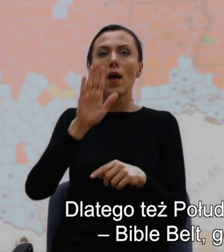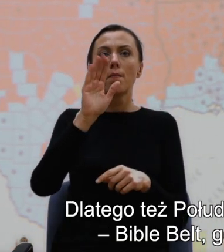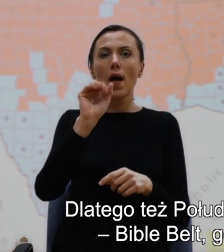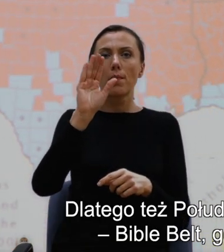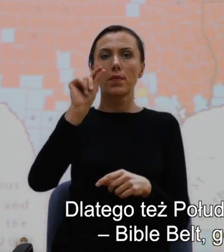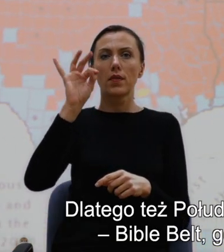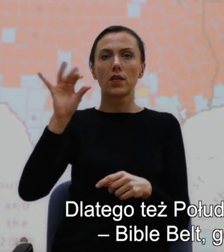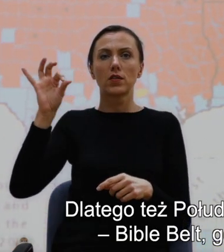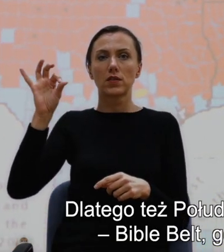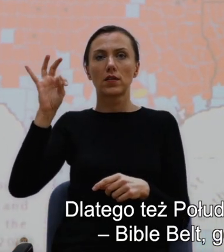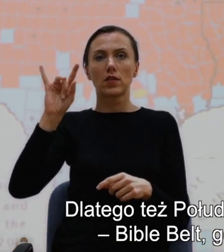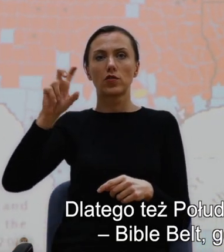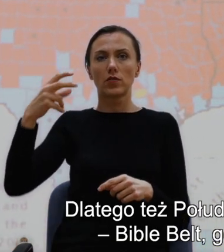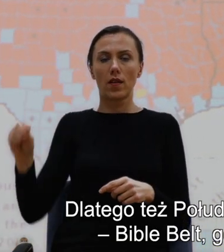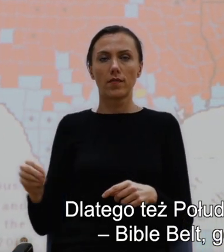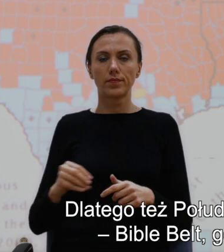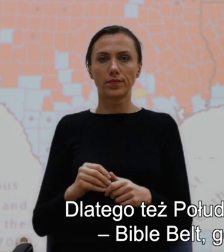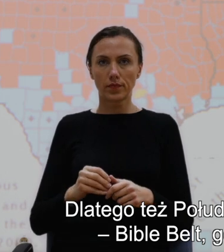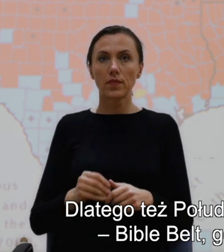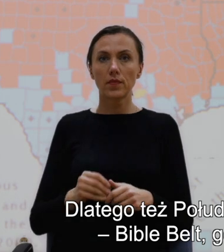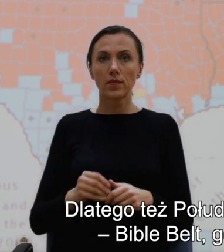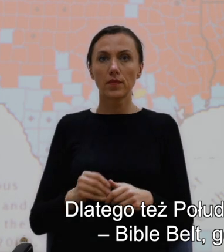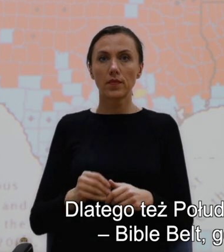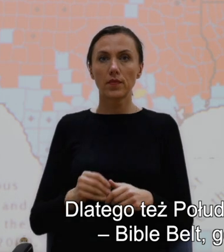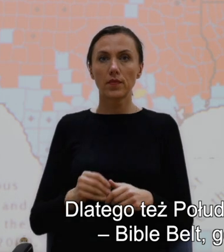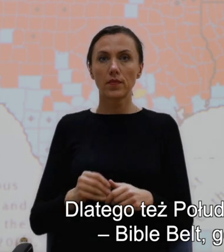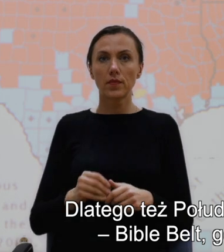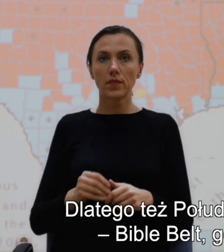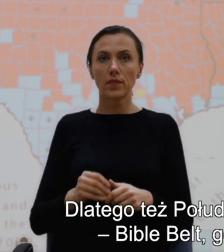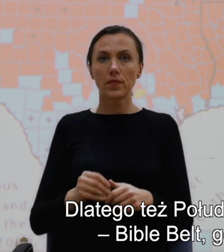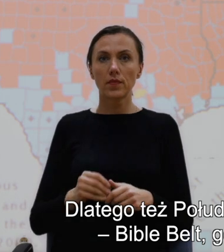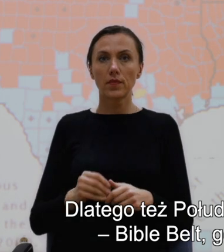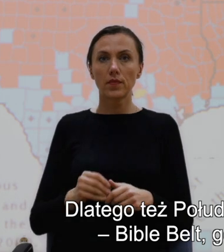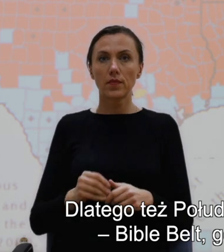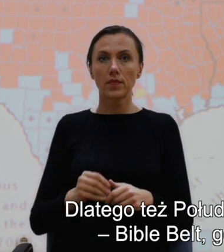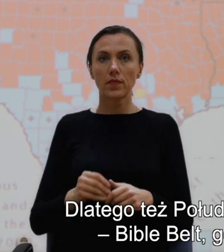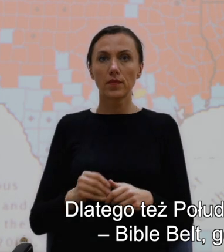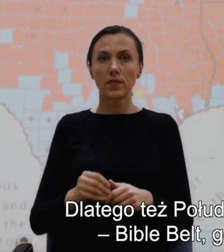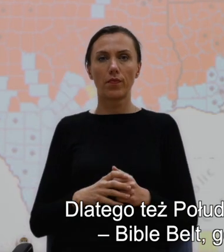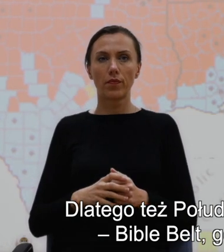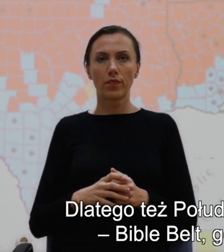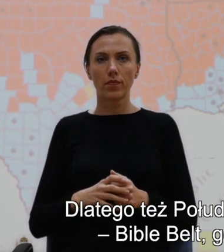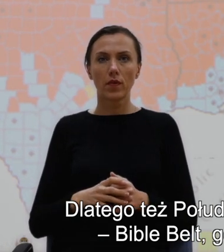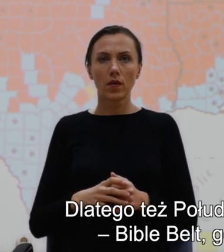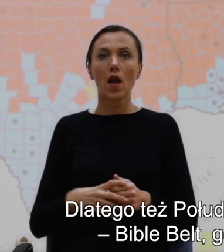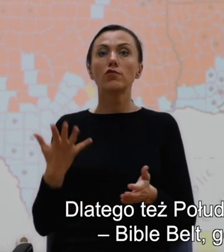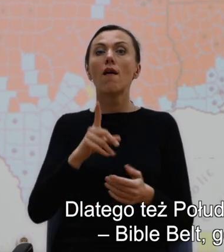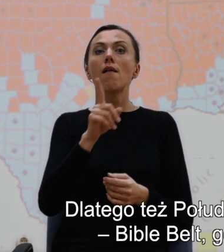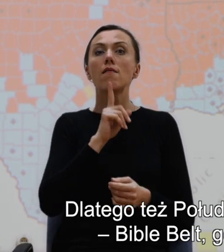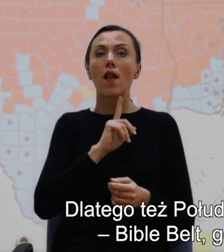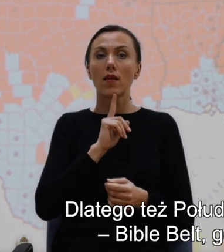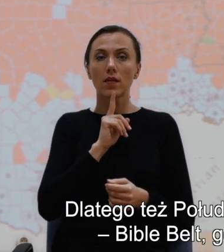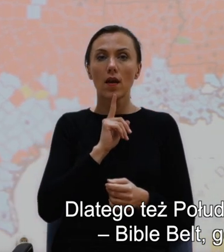południe określa się często mianem pasa biblijnego, Bible Belt, gdzie religia